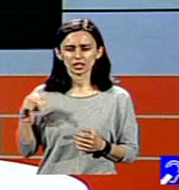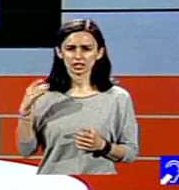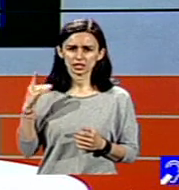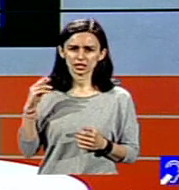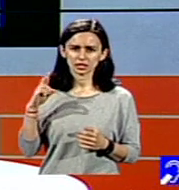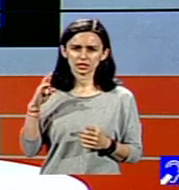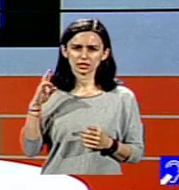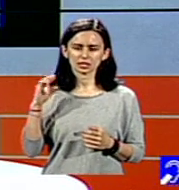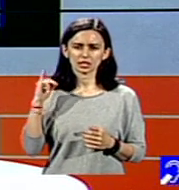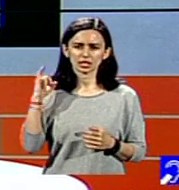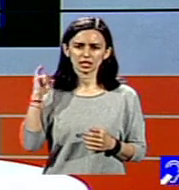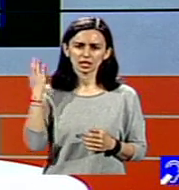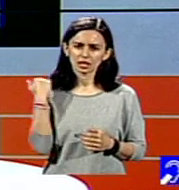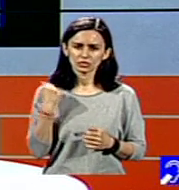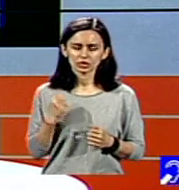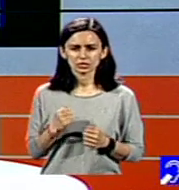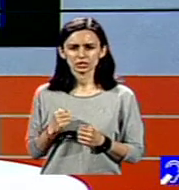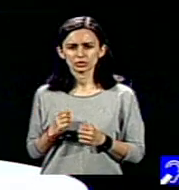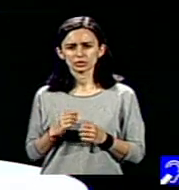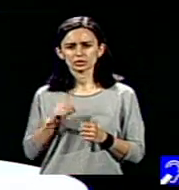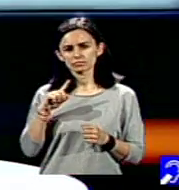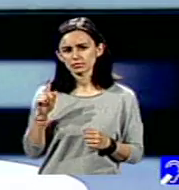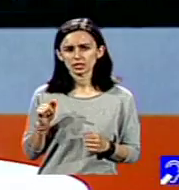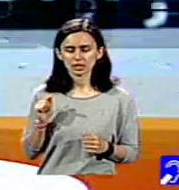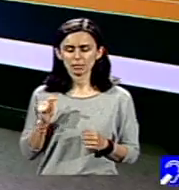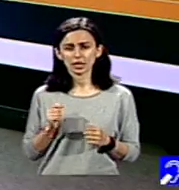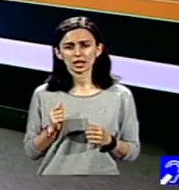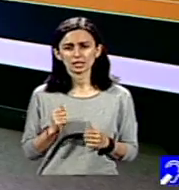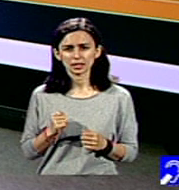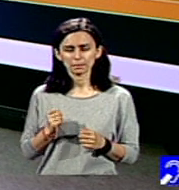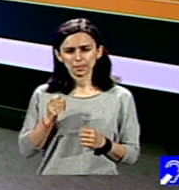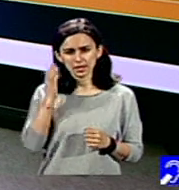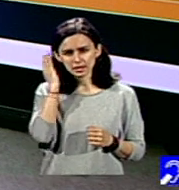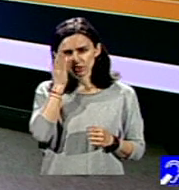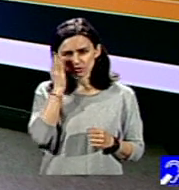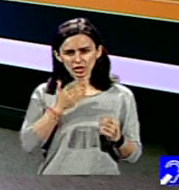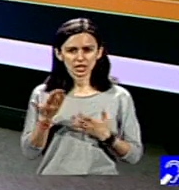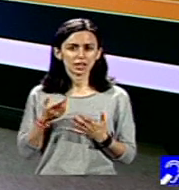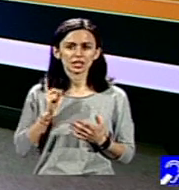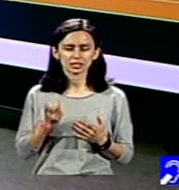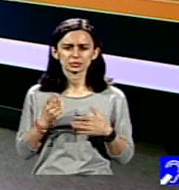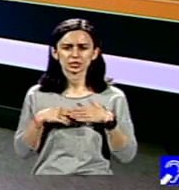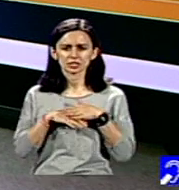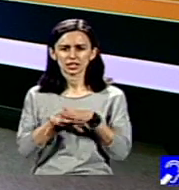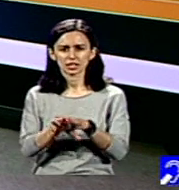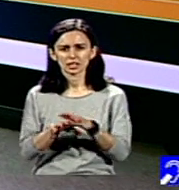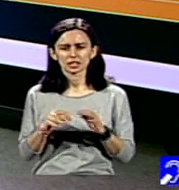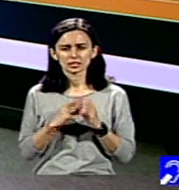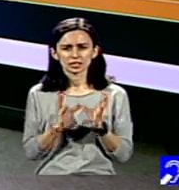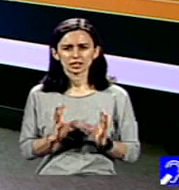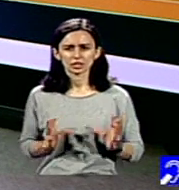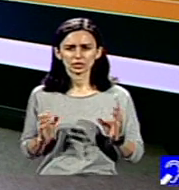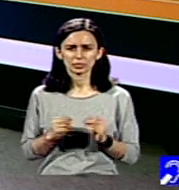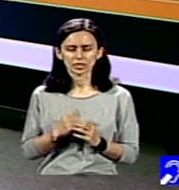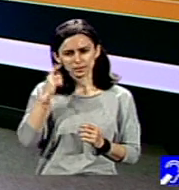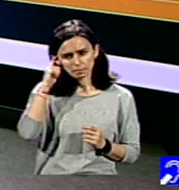moment dat puternic pusă sub semnul întrebării de învățământul ce ar trebui să integreze în România. Știu că au fost multe probleme,